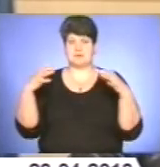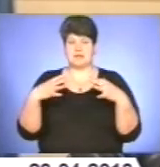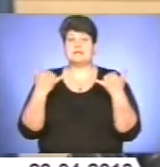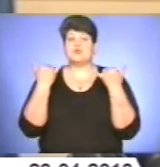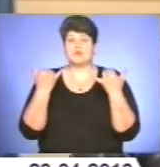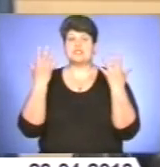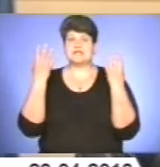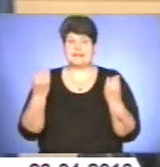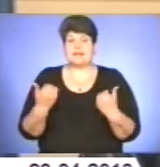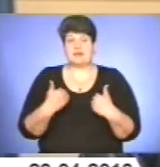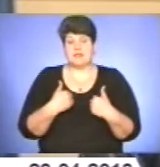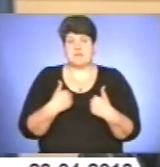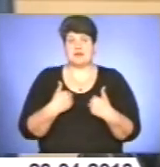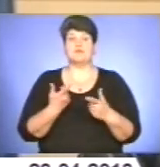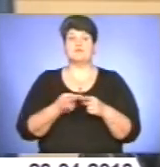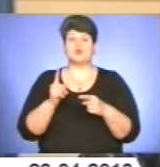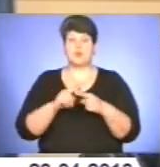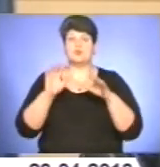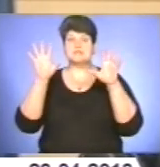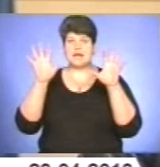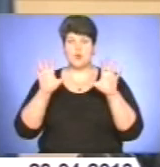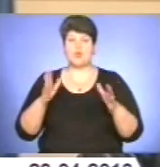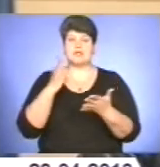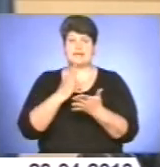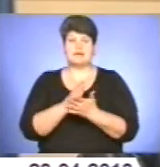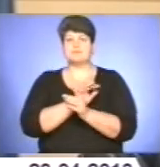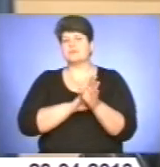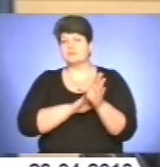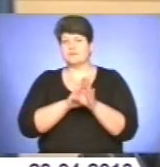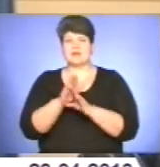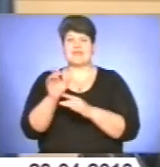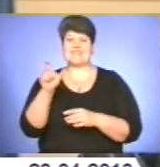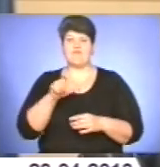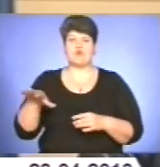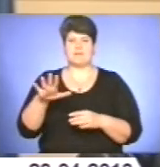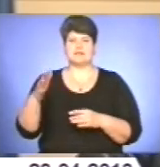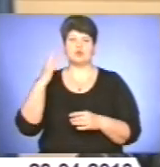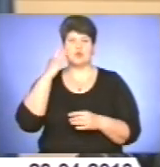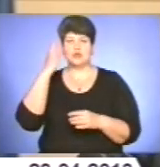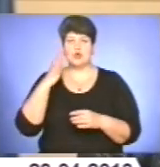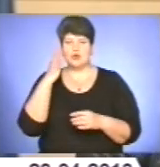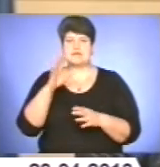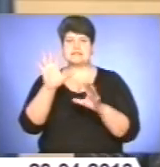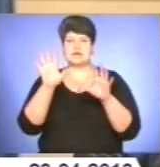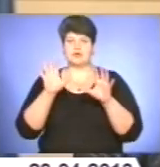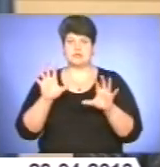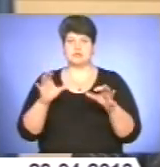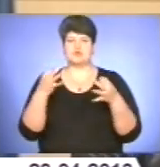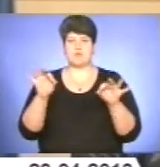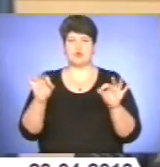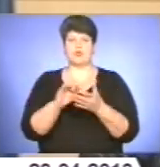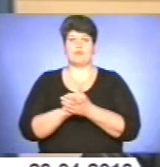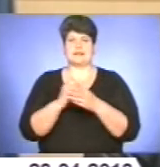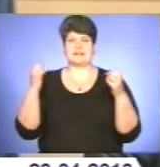як на мене, у цьому законі йдеться про абсолютно європейську ідеологію законодавства про свободу мирних зібрань.